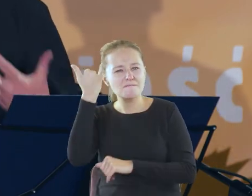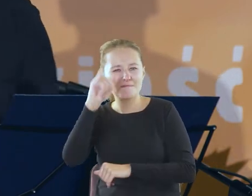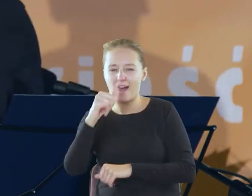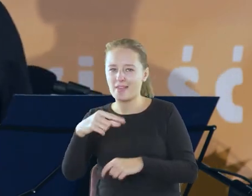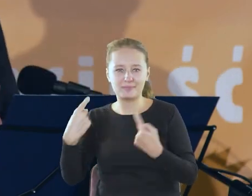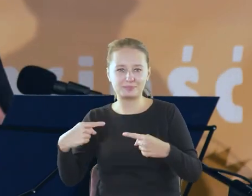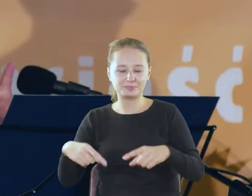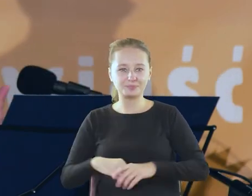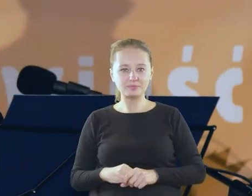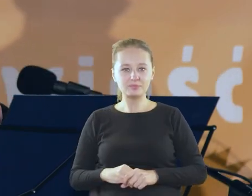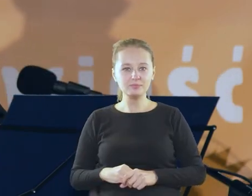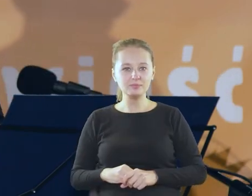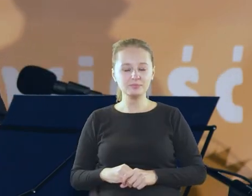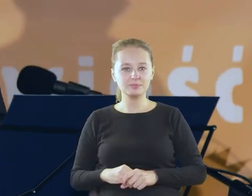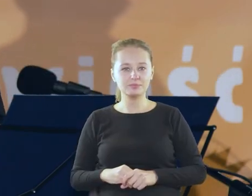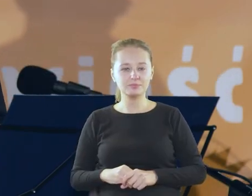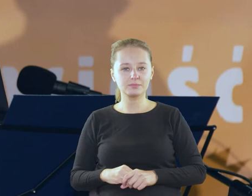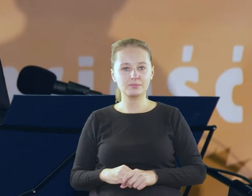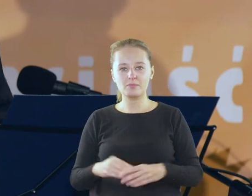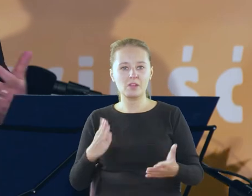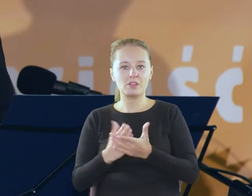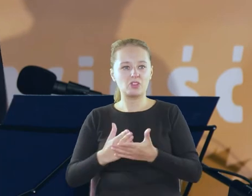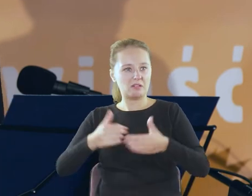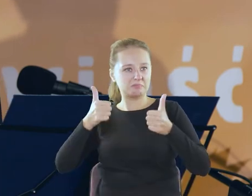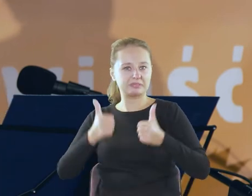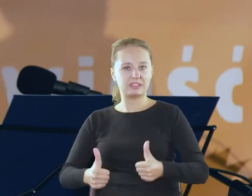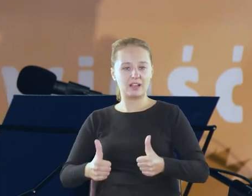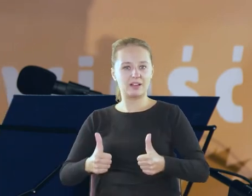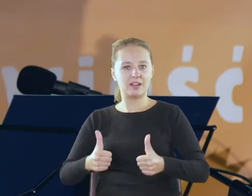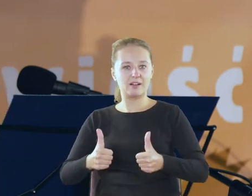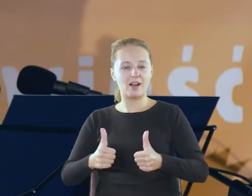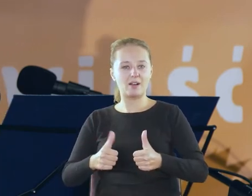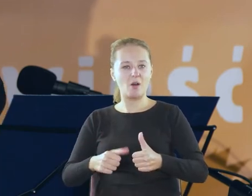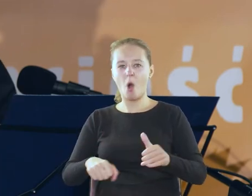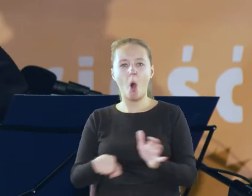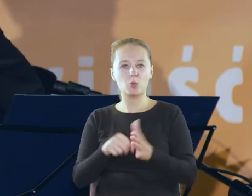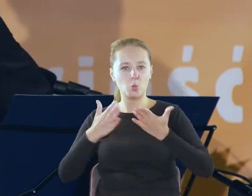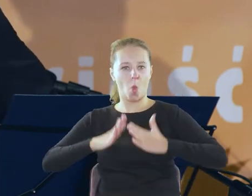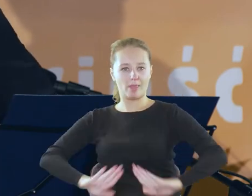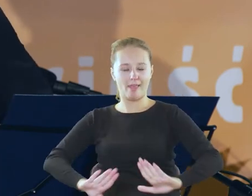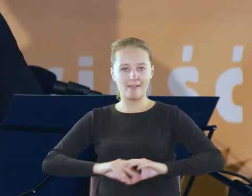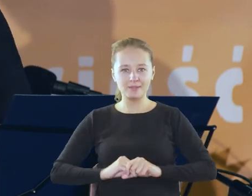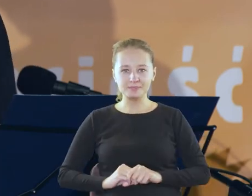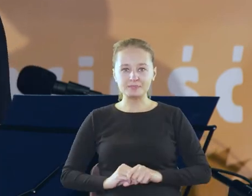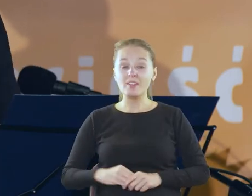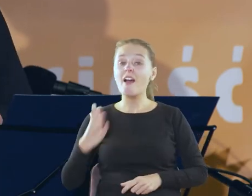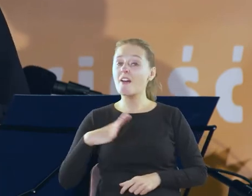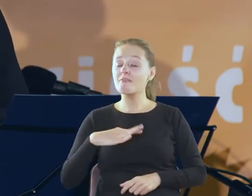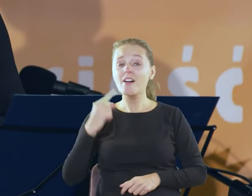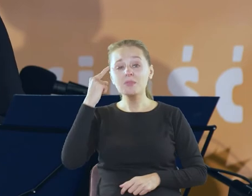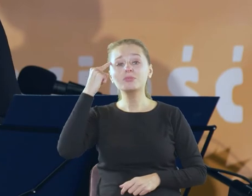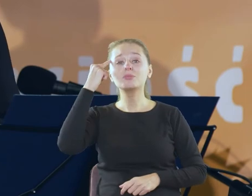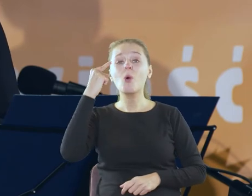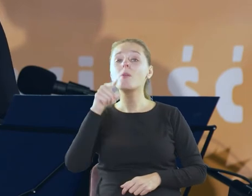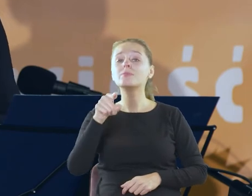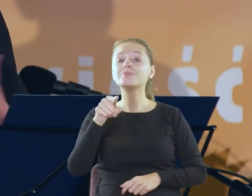wyskoczyła już z łona matki nienaruszalna może warto przypomnieć o tym że w jej czasach